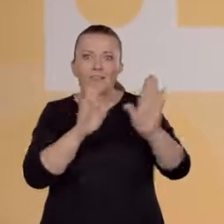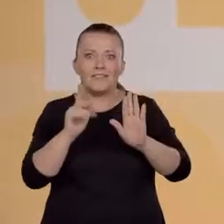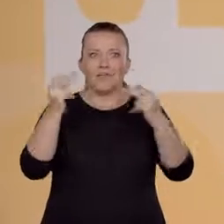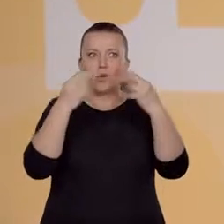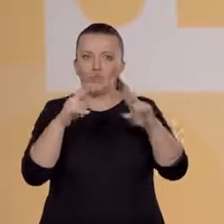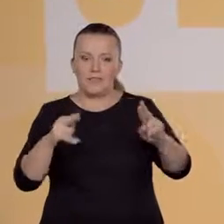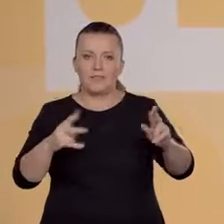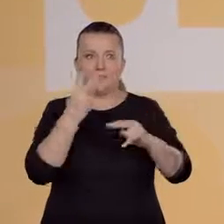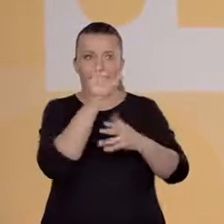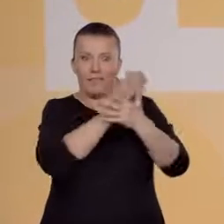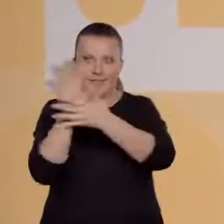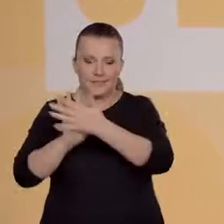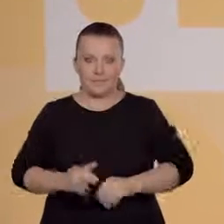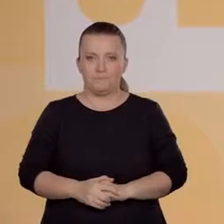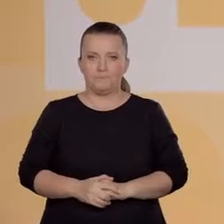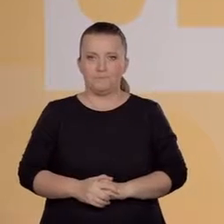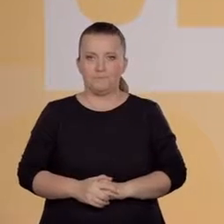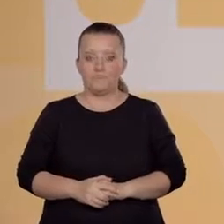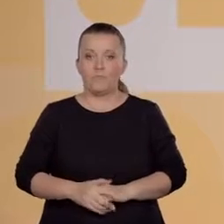Interpretacja porównawcza